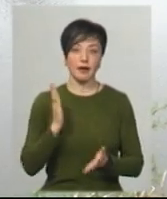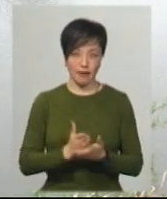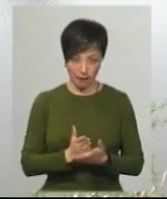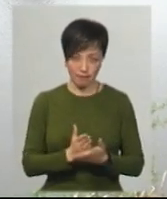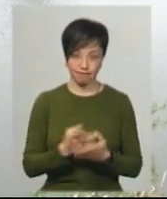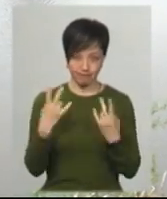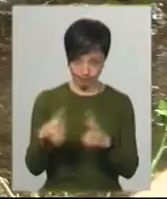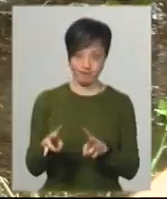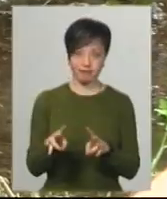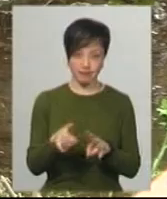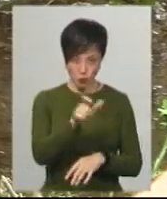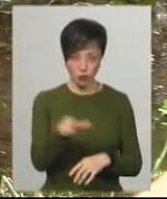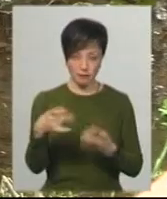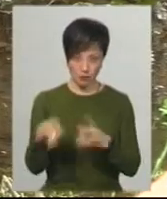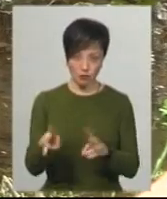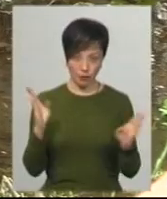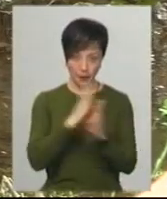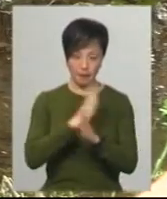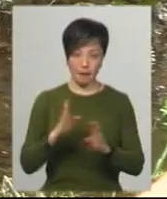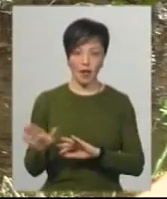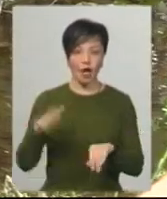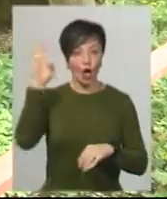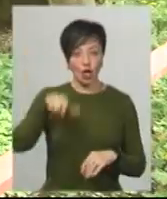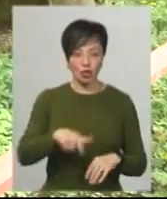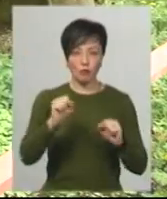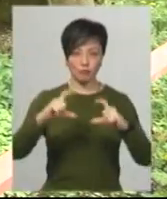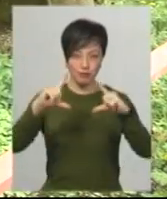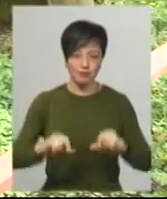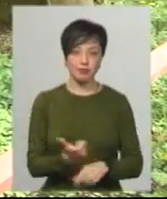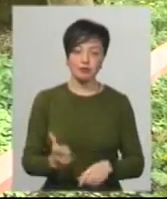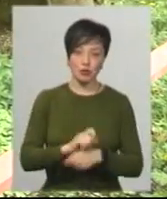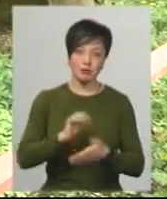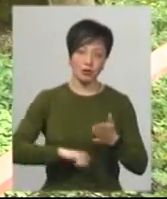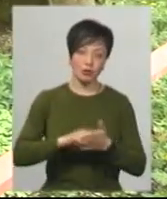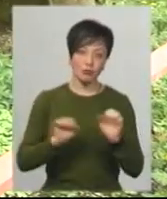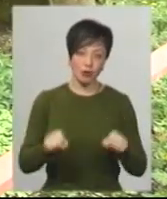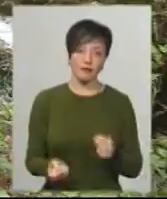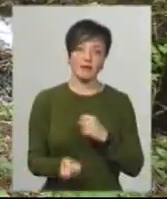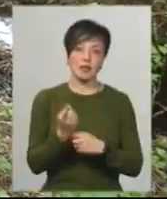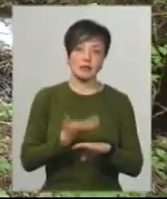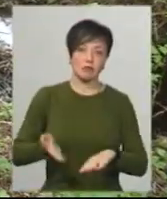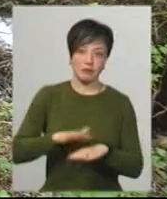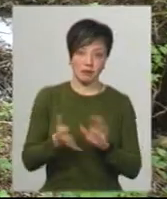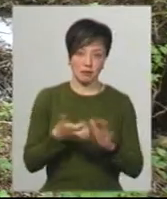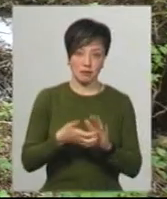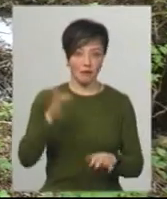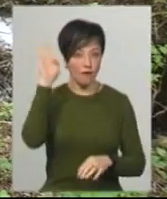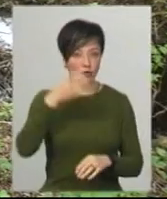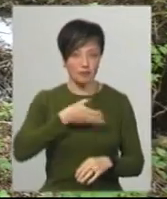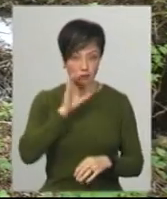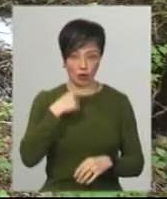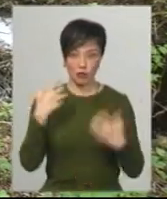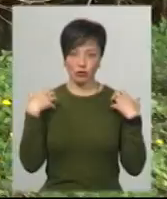і такий значний. Річки Хмельничі не можуть миліти ще більше і це може викликати критичну ситуацію з питною водою, каже начальник